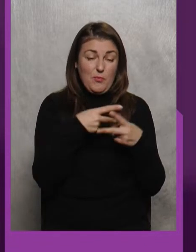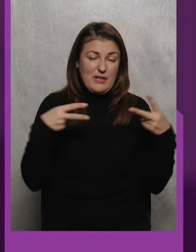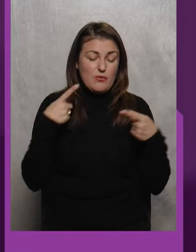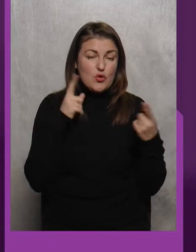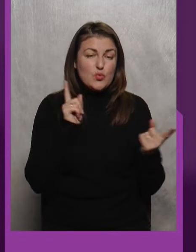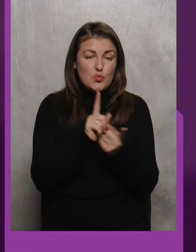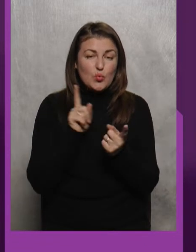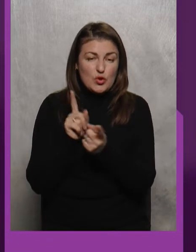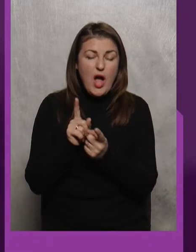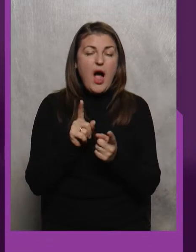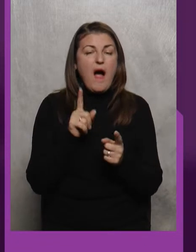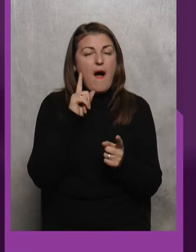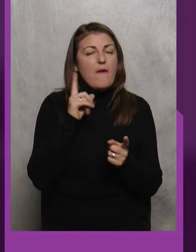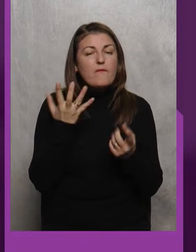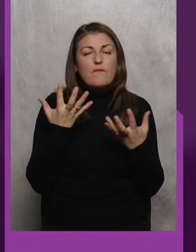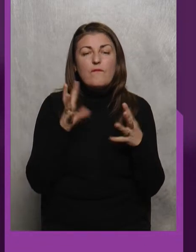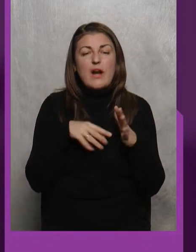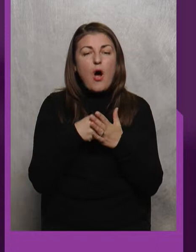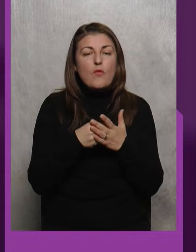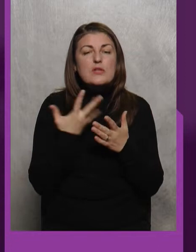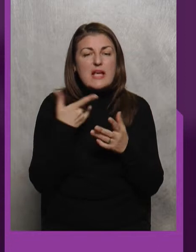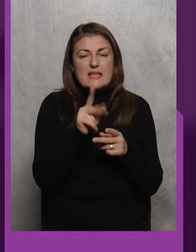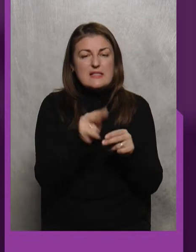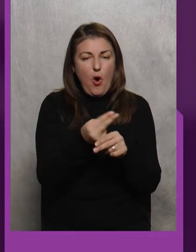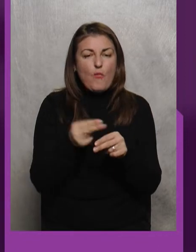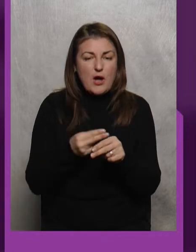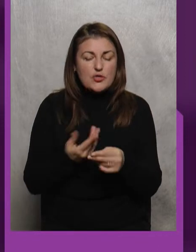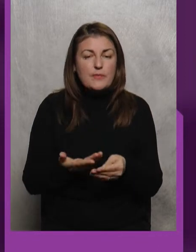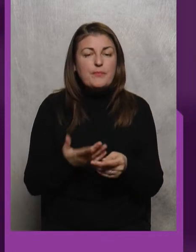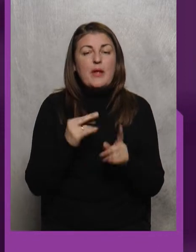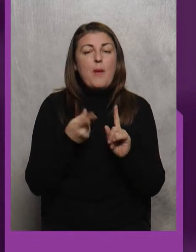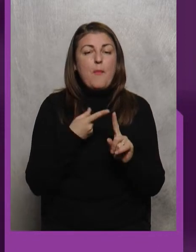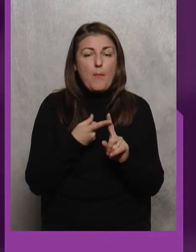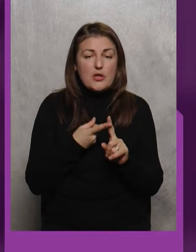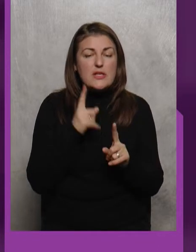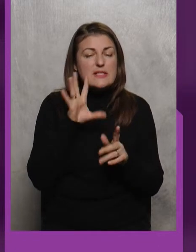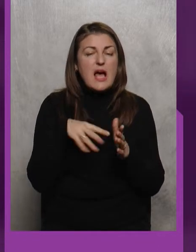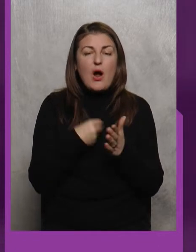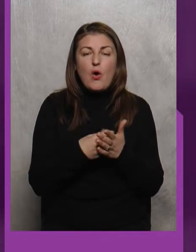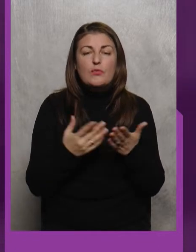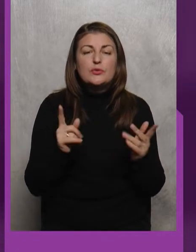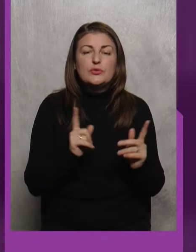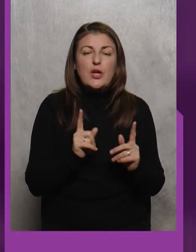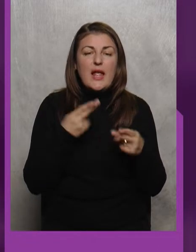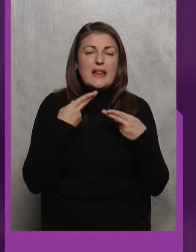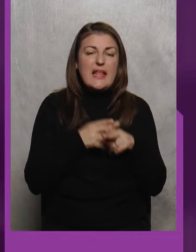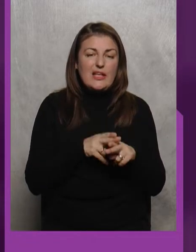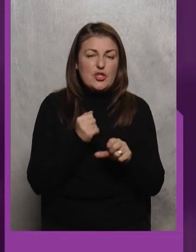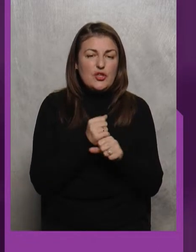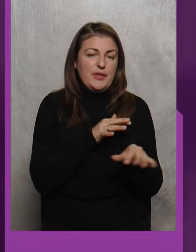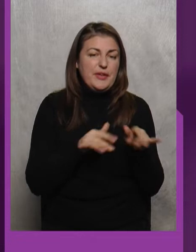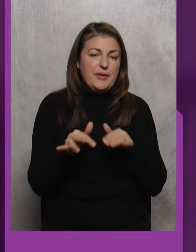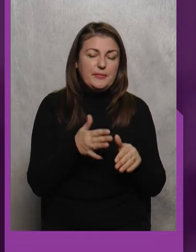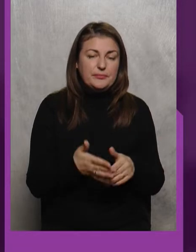враховується Кількість Цих Зауважень Щодо По-перше Зараховуються Технічні Дії